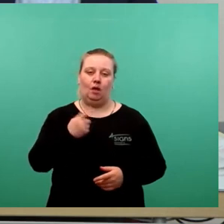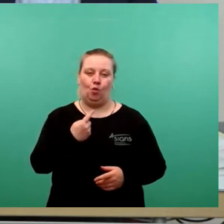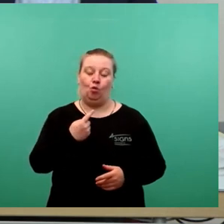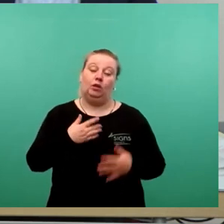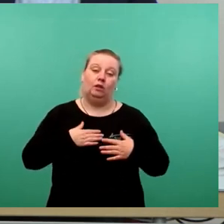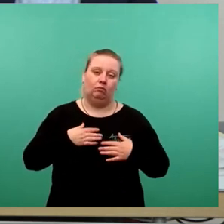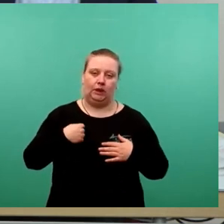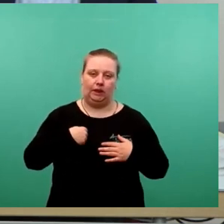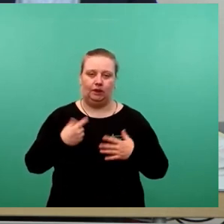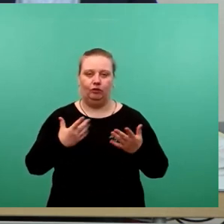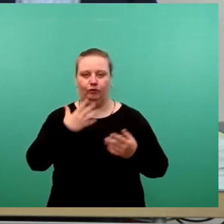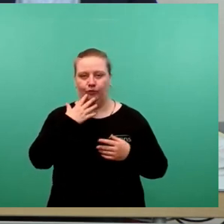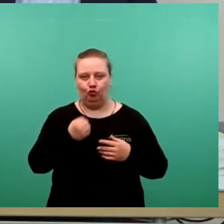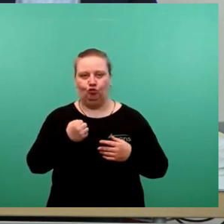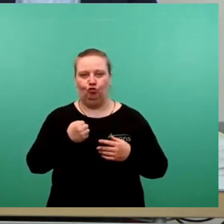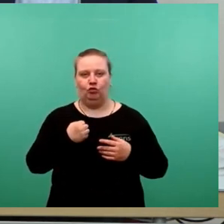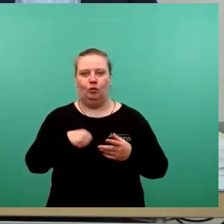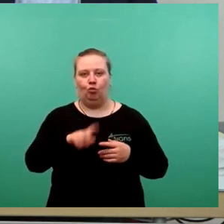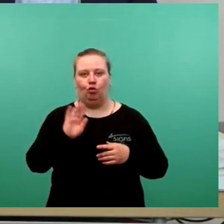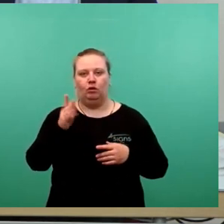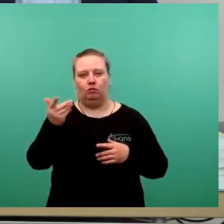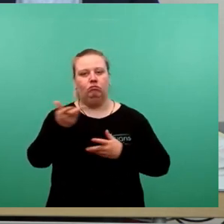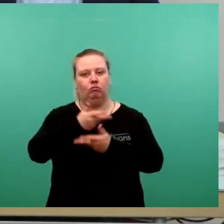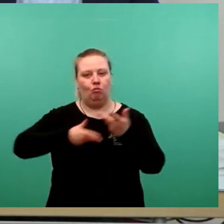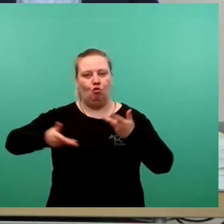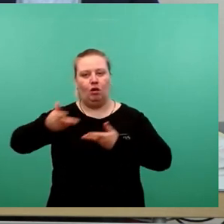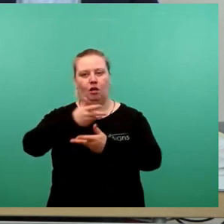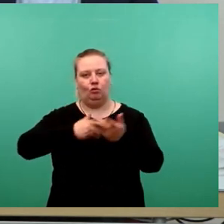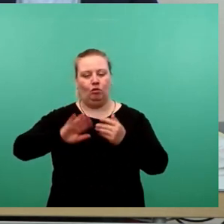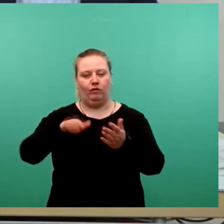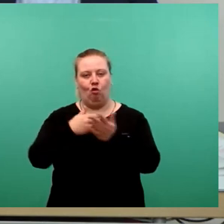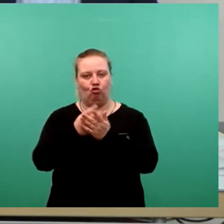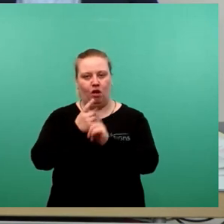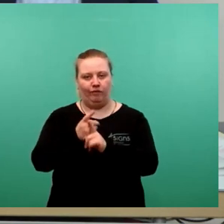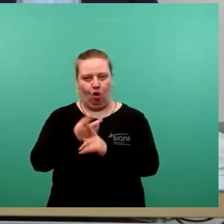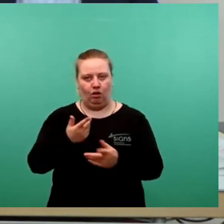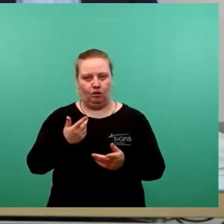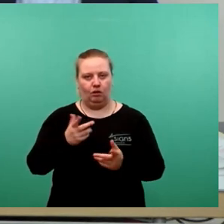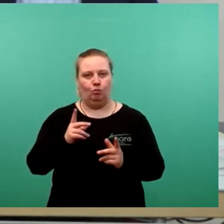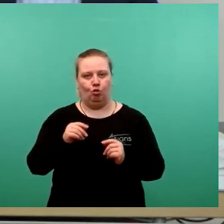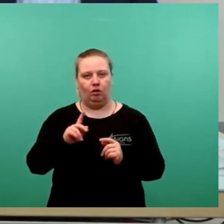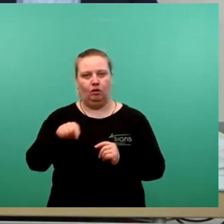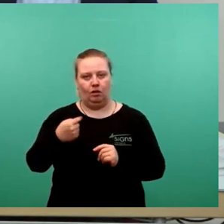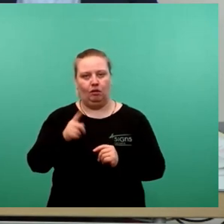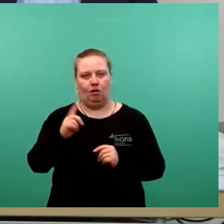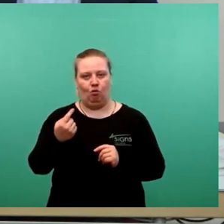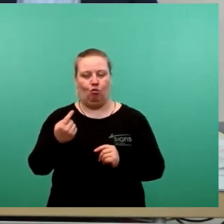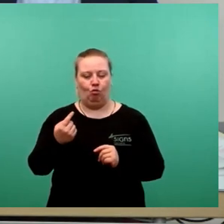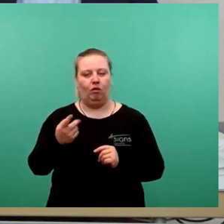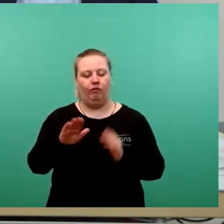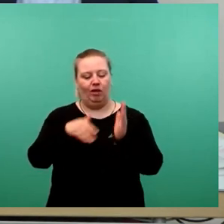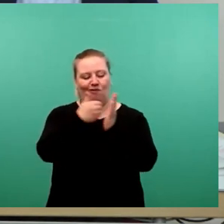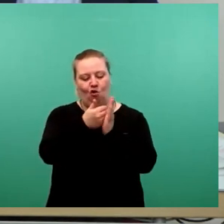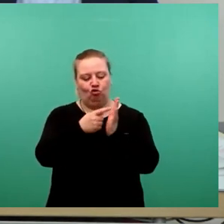dem Vorschlag der Moderatoren folgen und signalisiere das auch hier nochmal, dann den Vorgeschlagenen